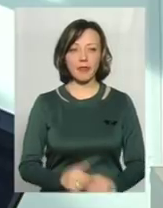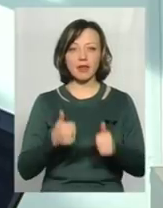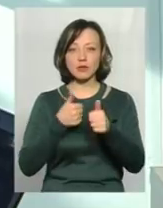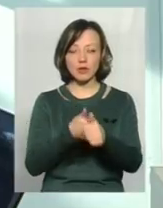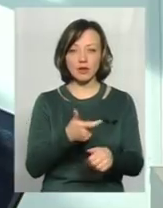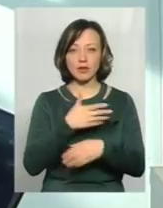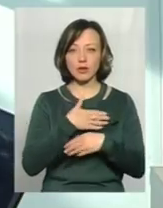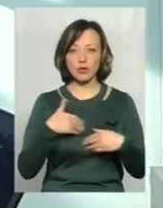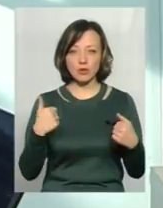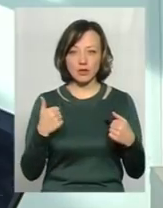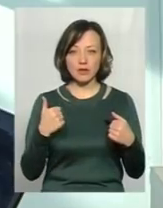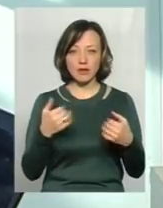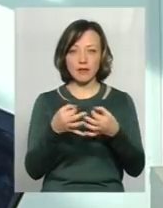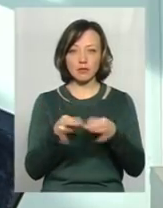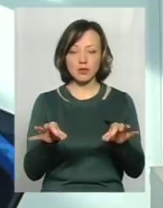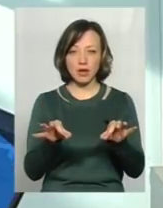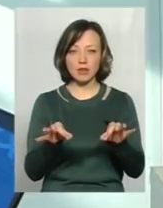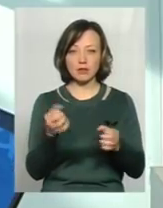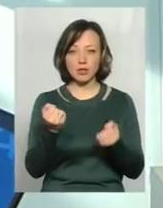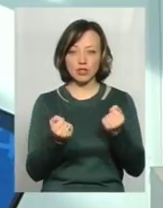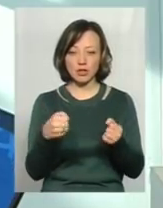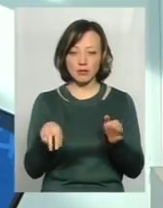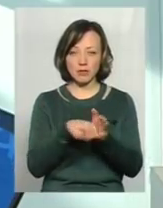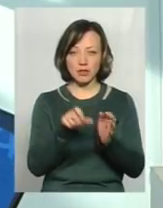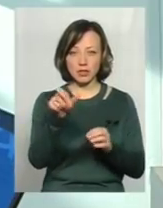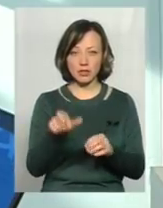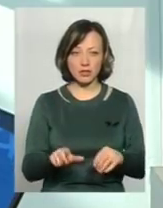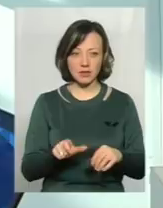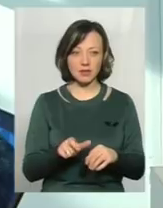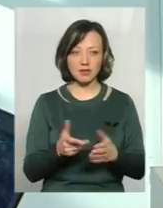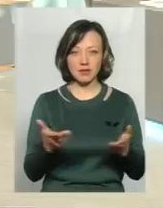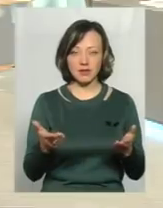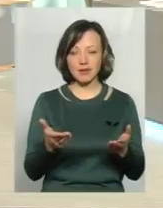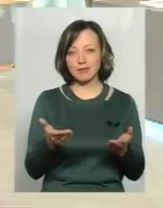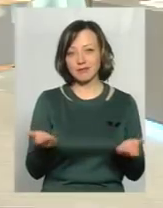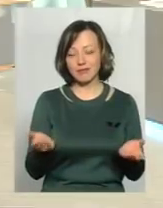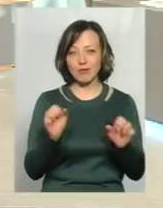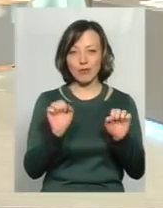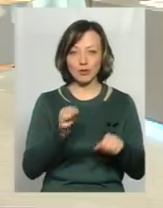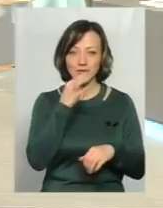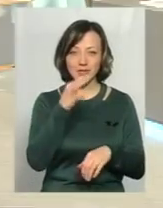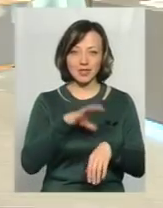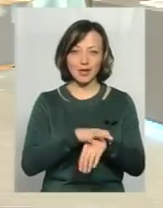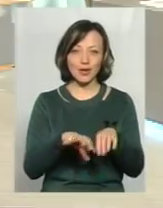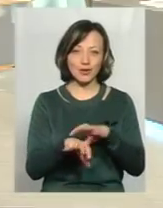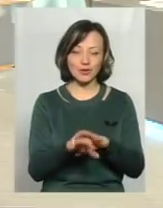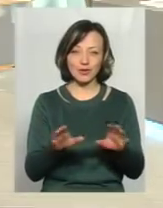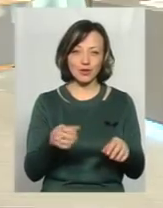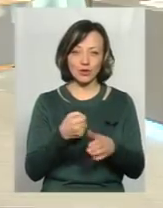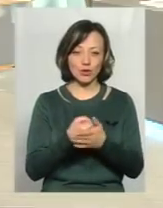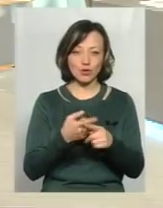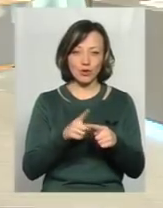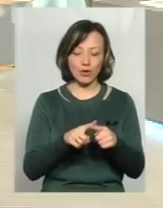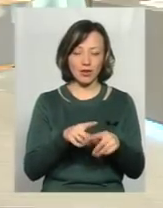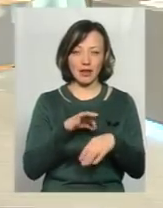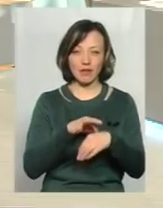його, він не хотів опускати з машини пасажира. В заручниках? Можна сказати, що до цього відповідно не